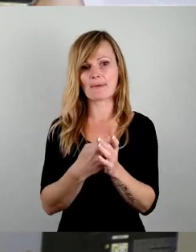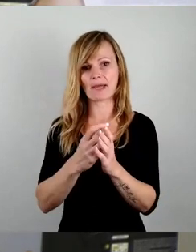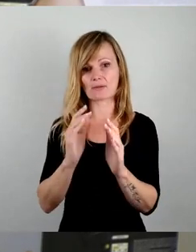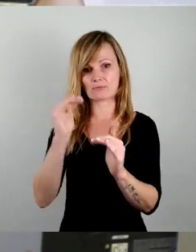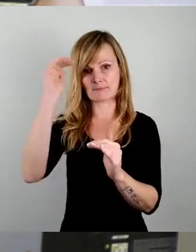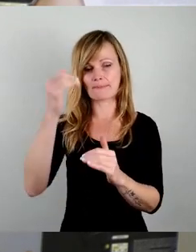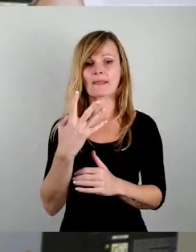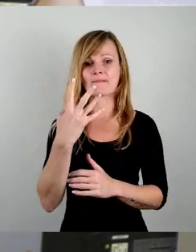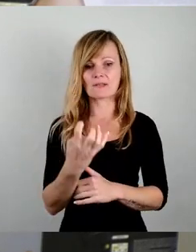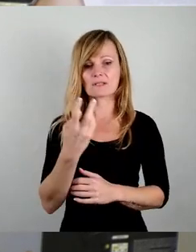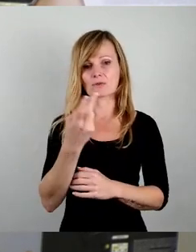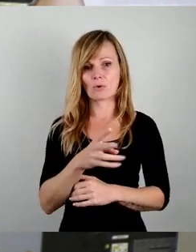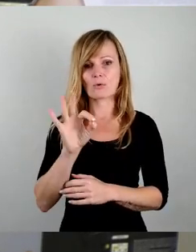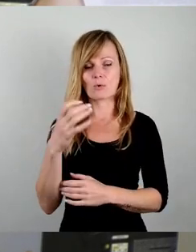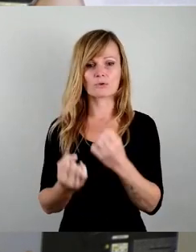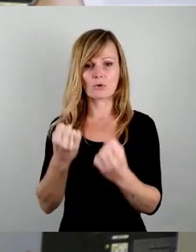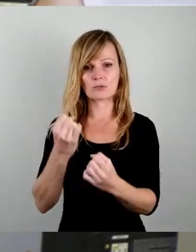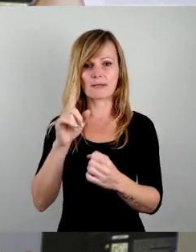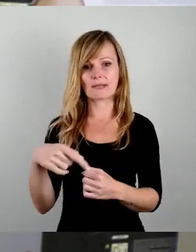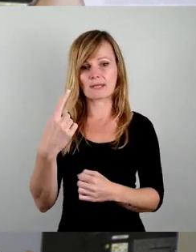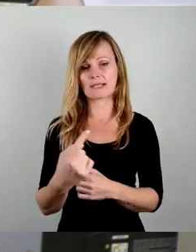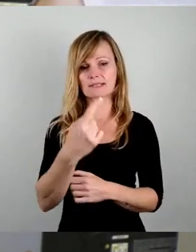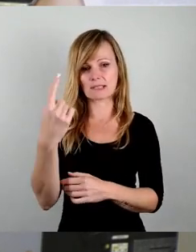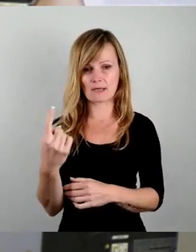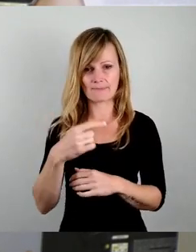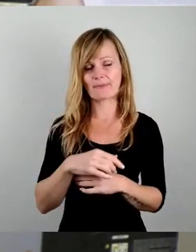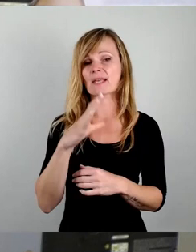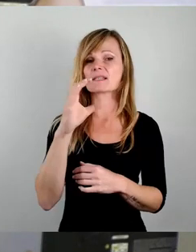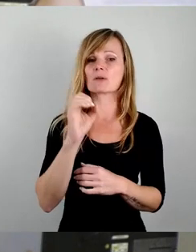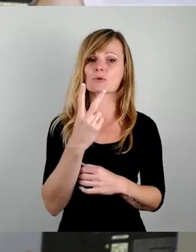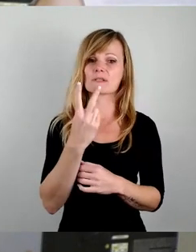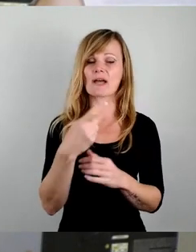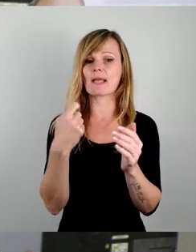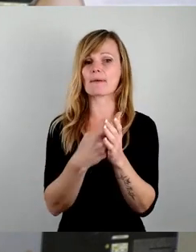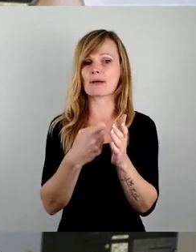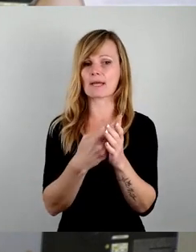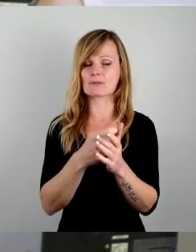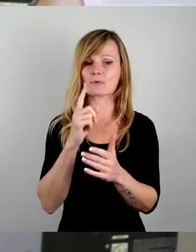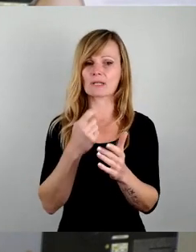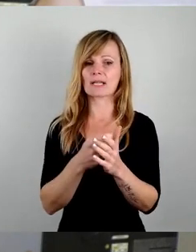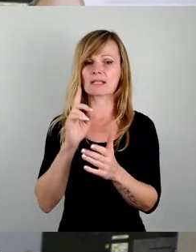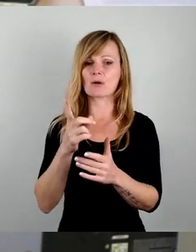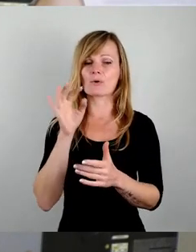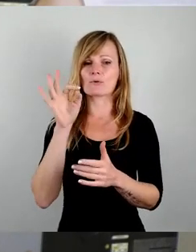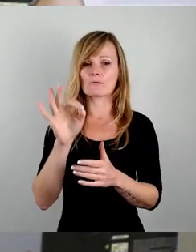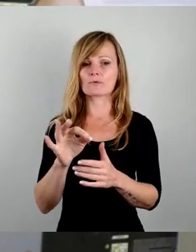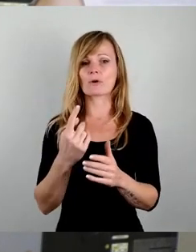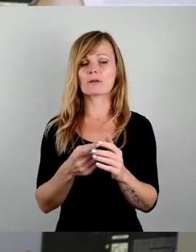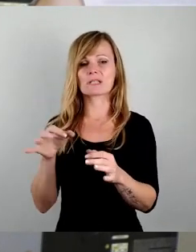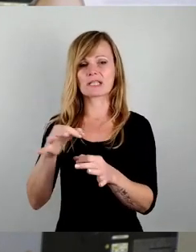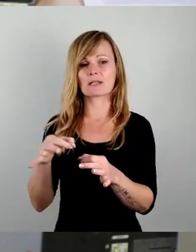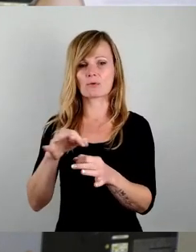CO2 im nächsten Jahr. Die CO2-Bepreisung gilt auch für Siedlungsabfälle, die jetzt als